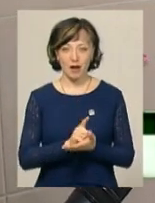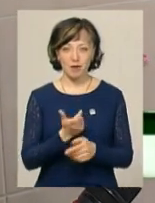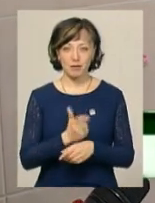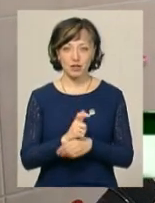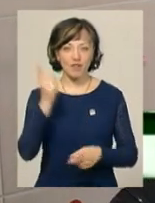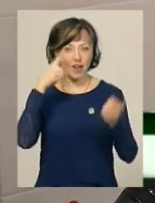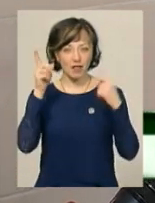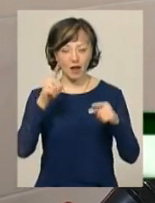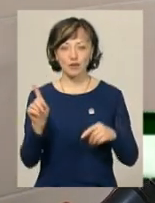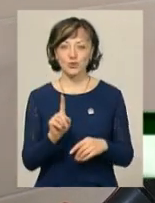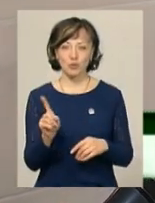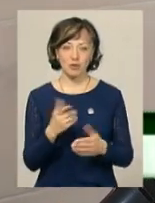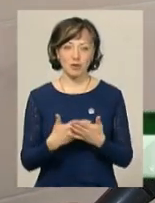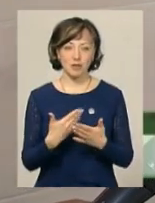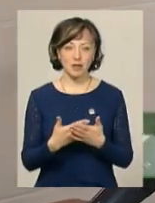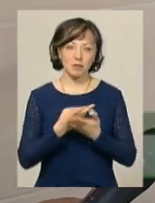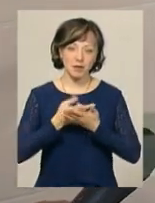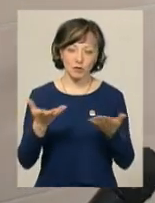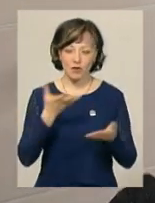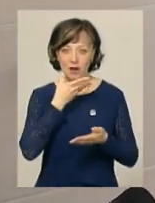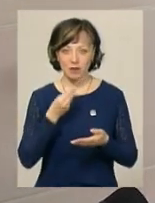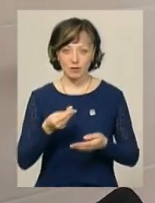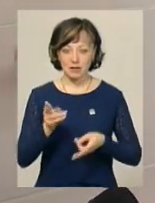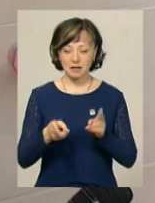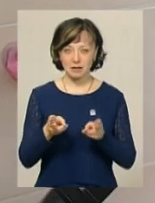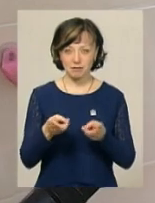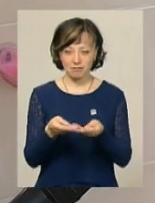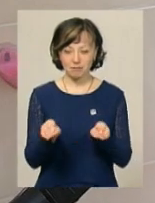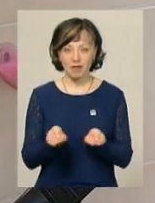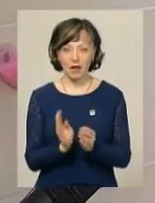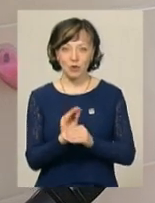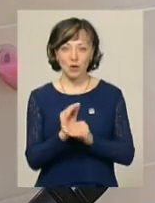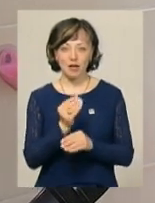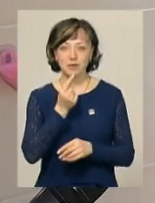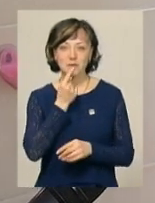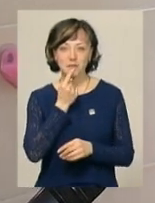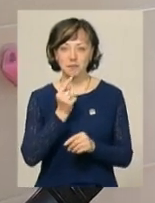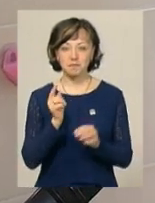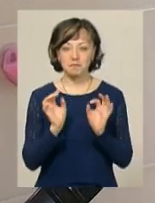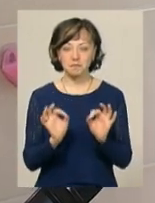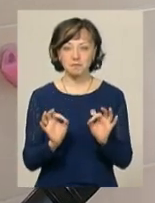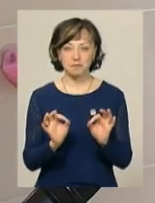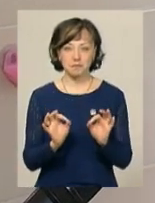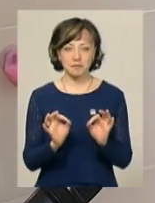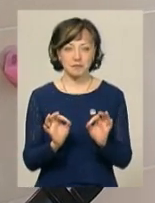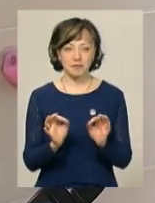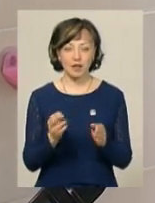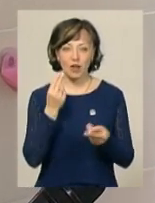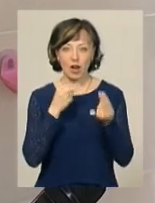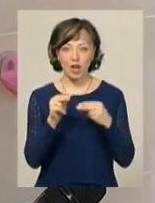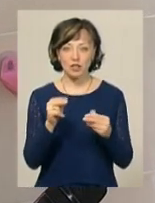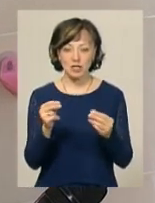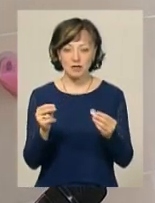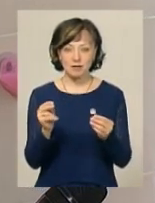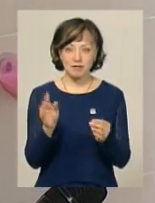більше фантазії, щоб, наприклад, спрезентувати страву або додати там спеції якихось. Більше її краще